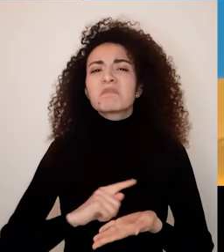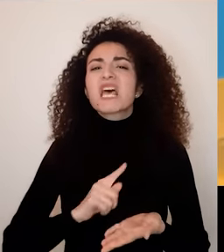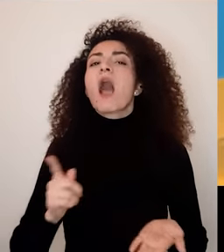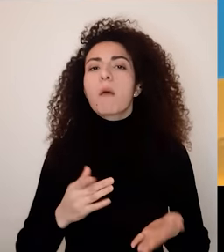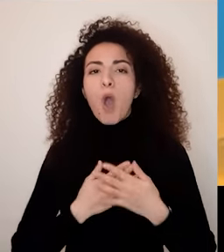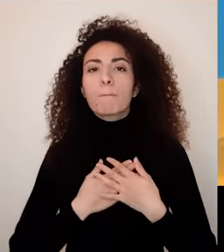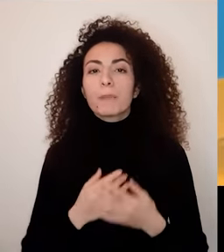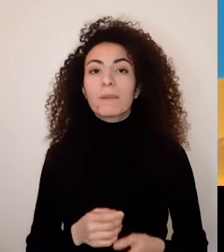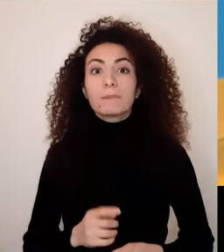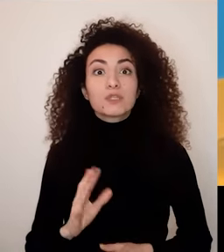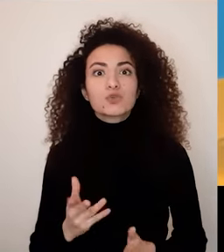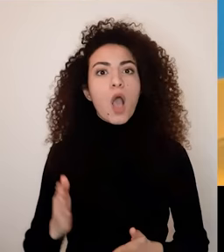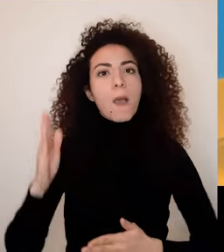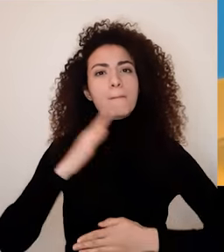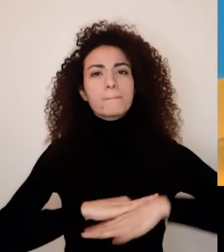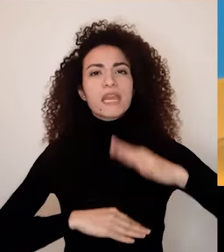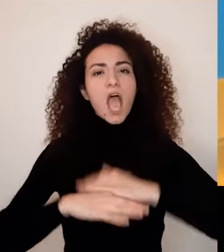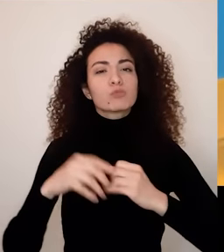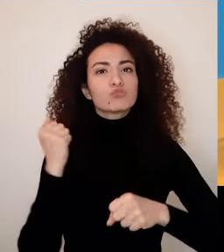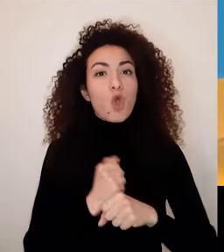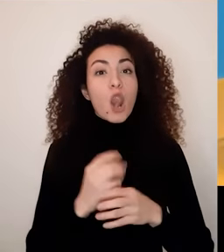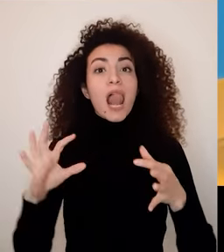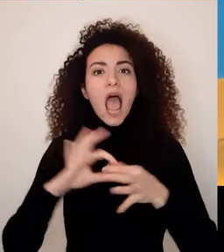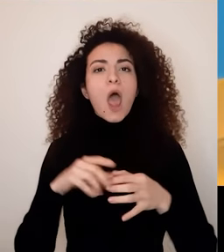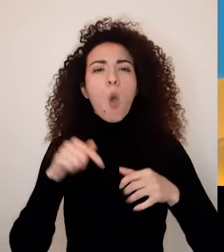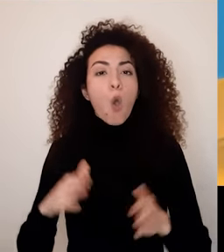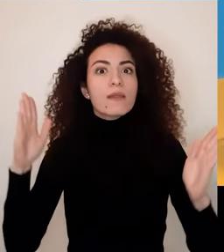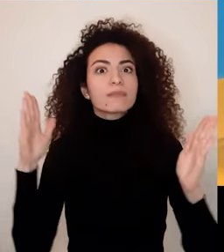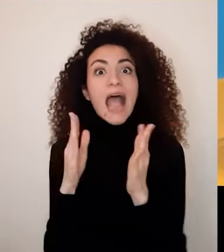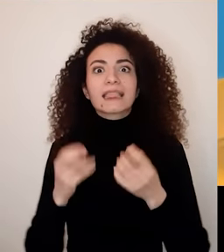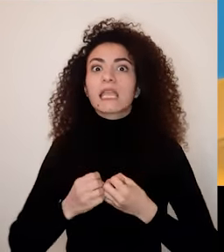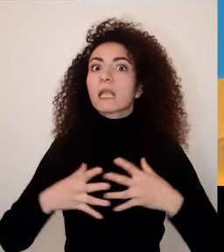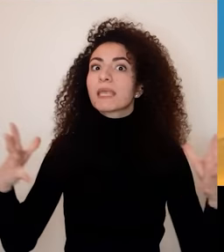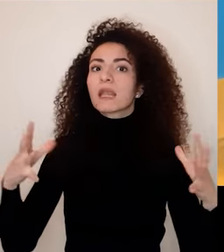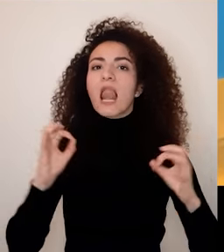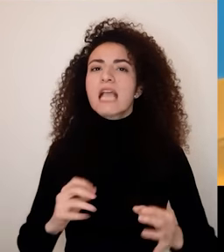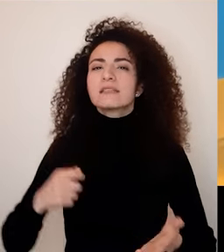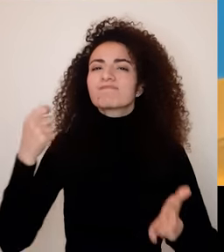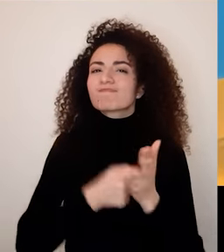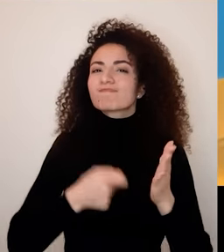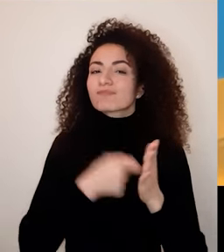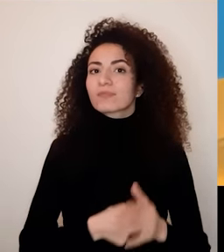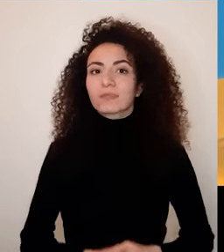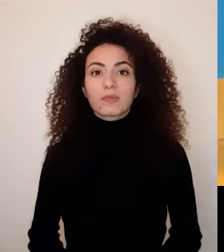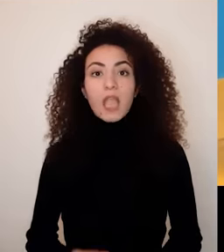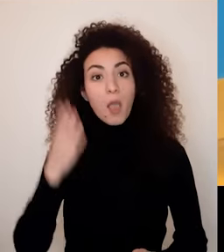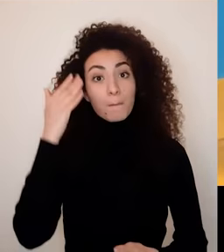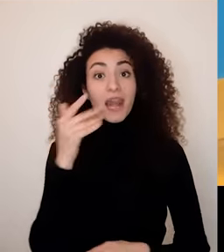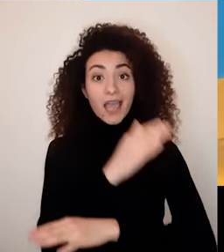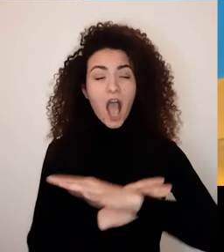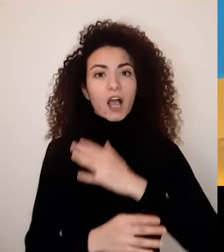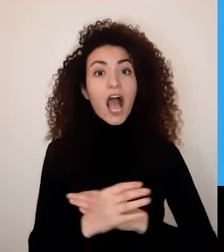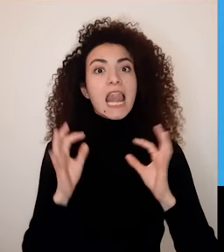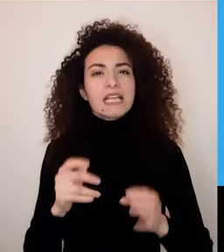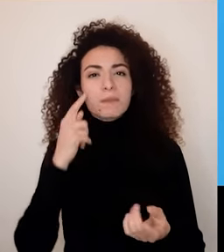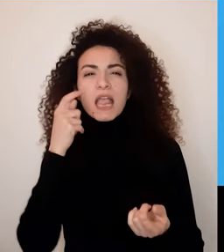تذكري أن الوقوع بالحب سهل ولكن الوقوف من بعدها والعمل على بناء علاقة ناضجة هو التحدي